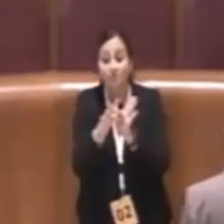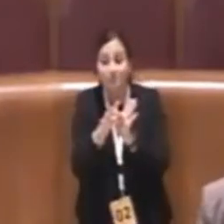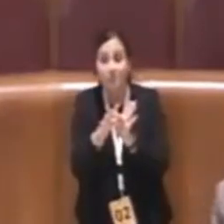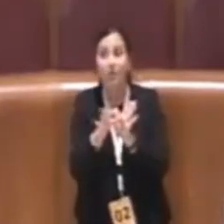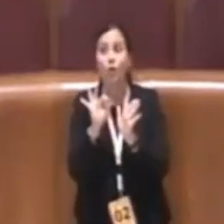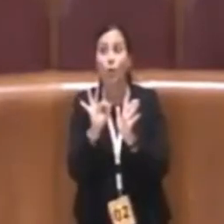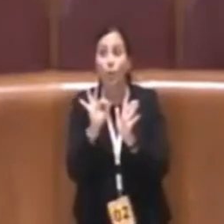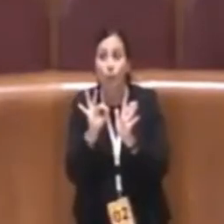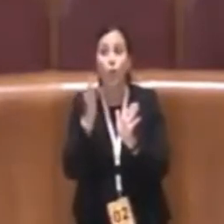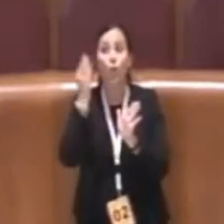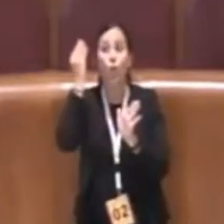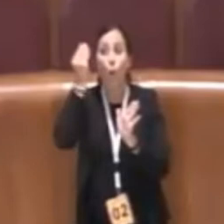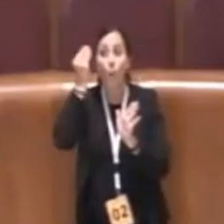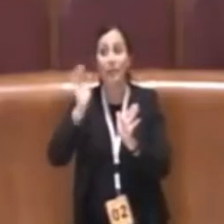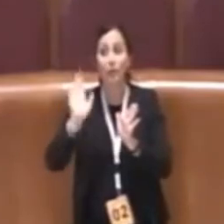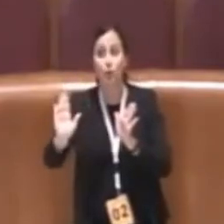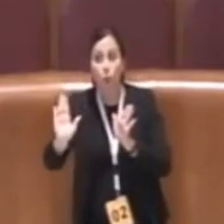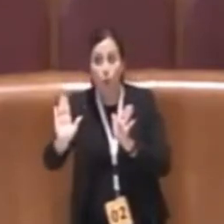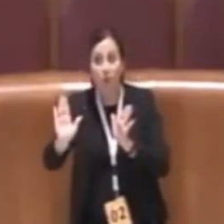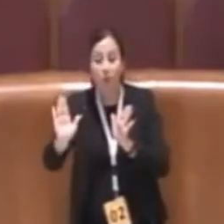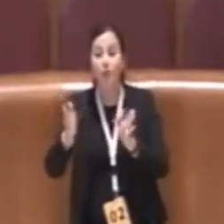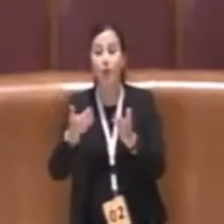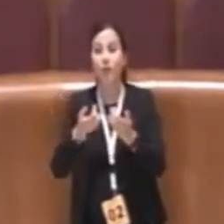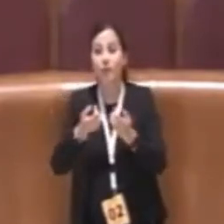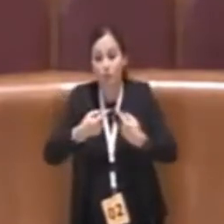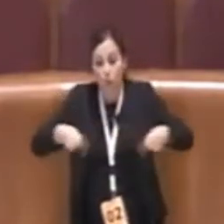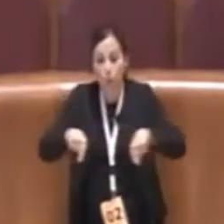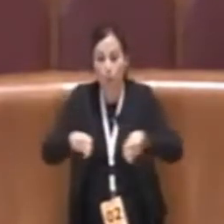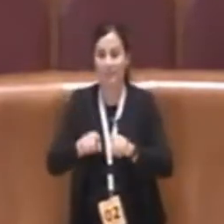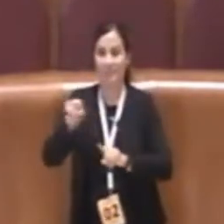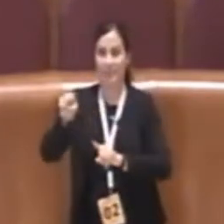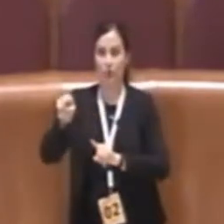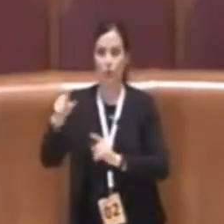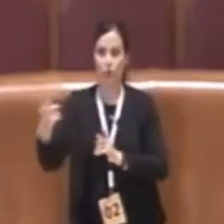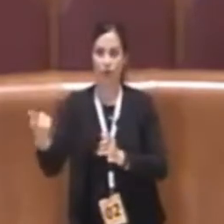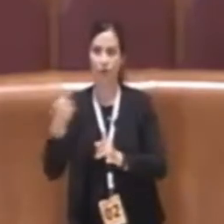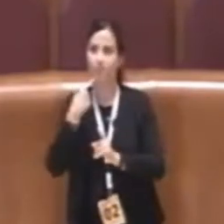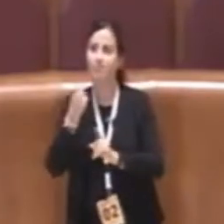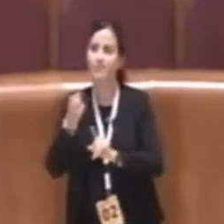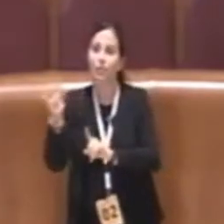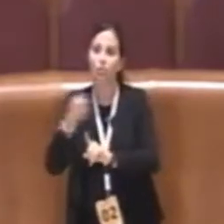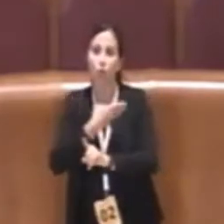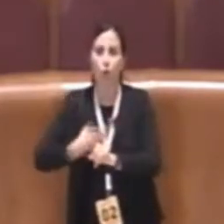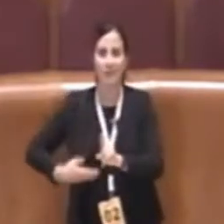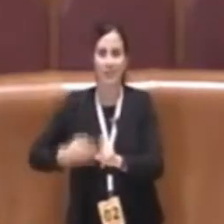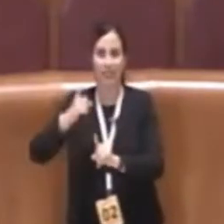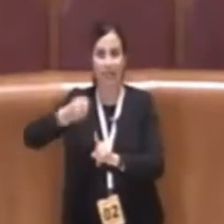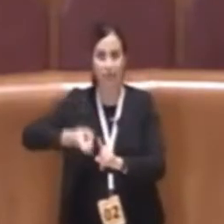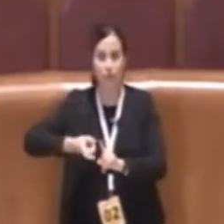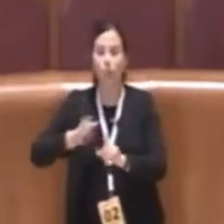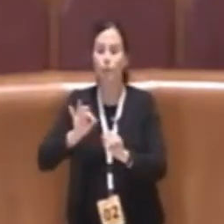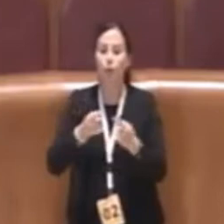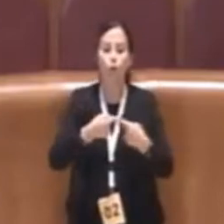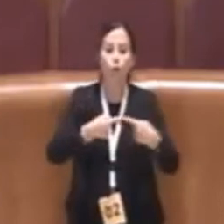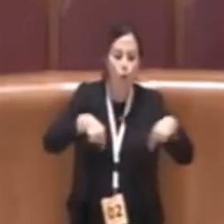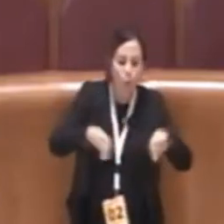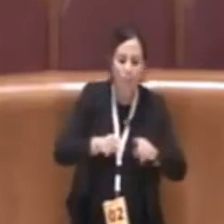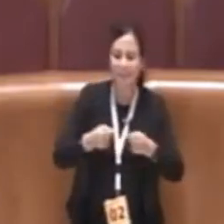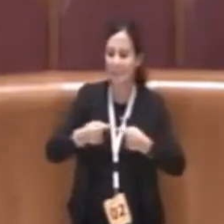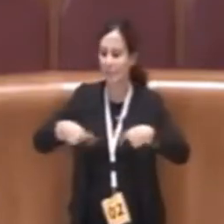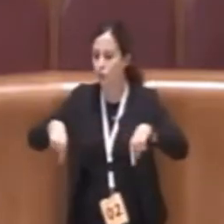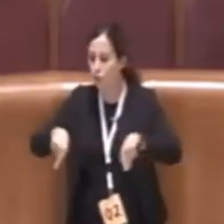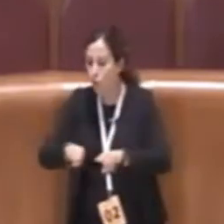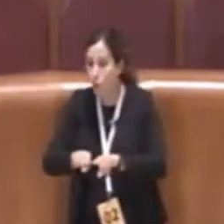Grancio quindi durante le commissioni che sono le sedi deputate a svolgere il lavoro le opposizioni erano